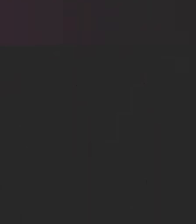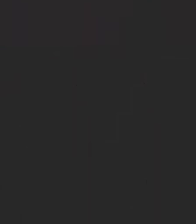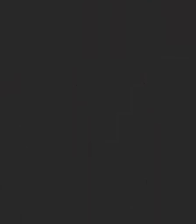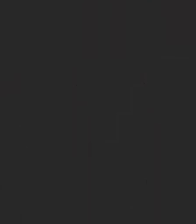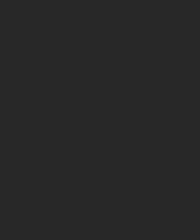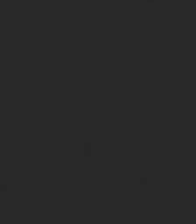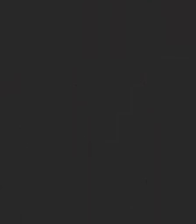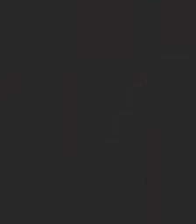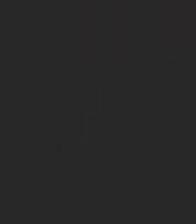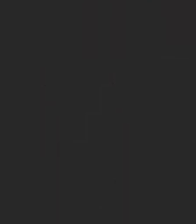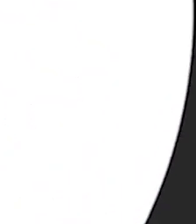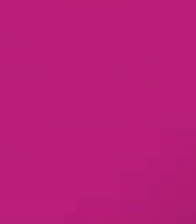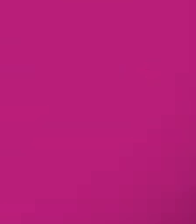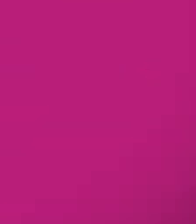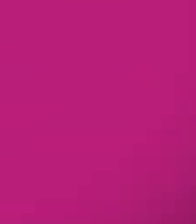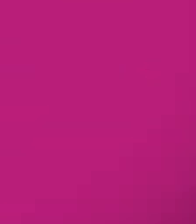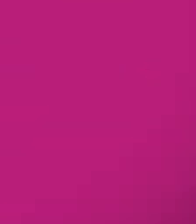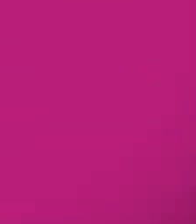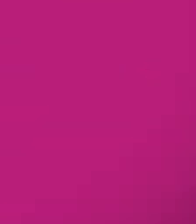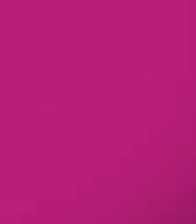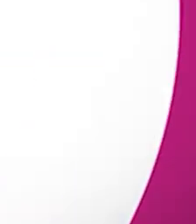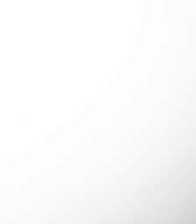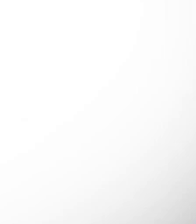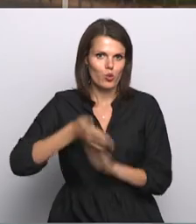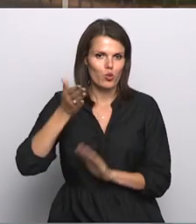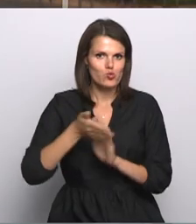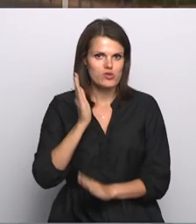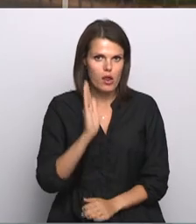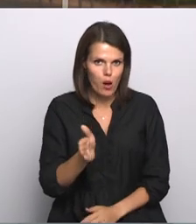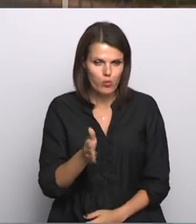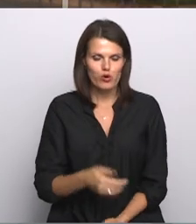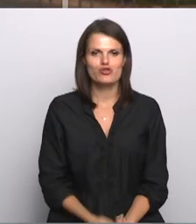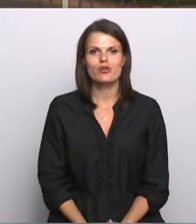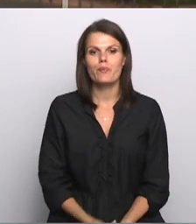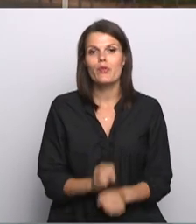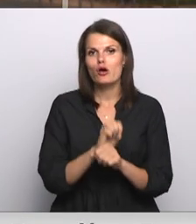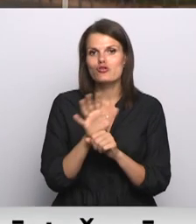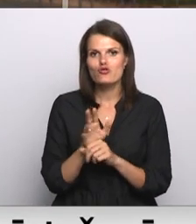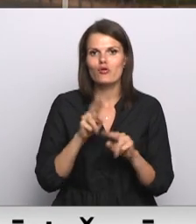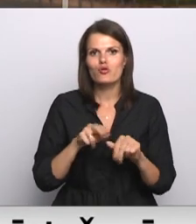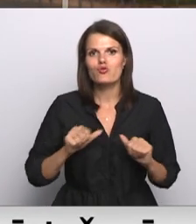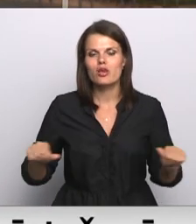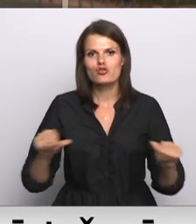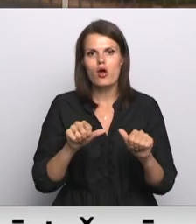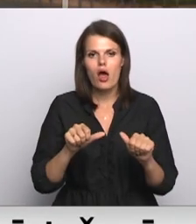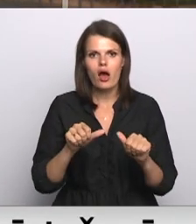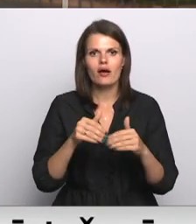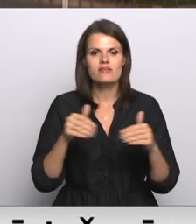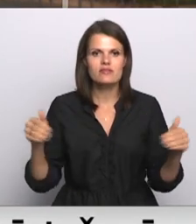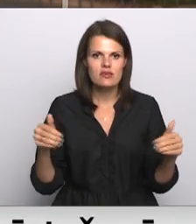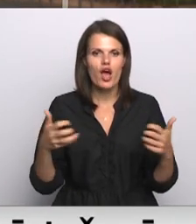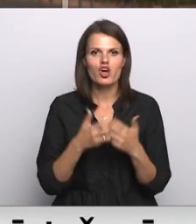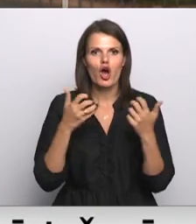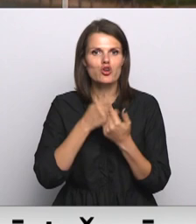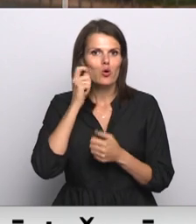Re, visi ēters ir te! Covid un izolācija, karš Ukrainā, gaidāmā